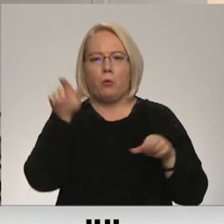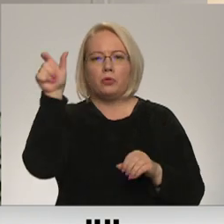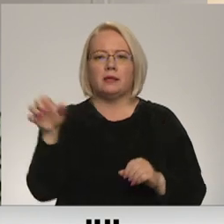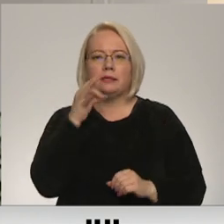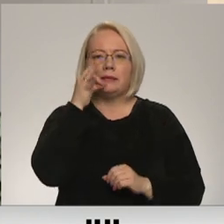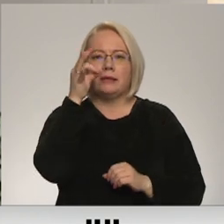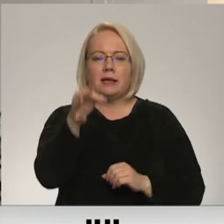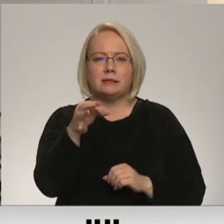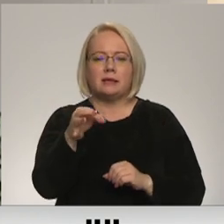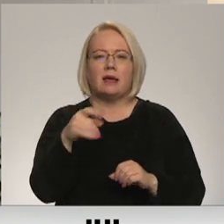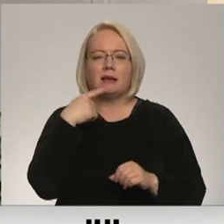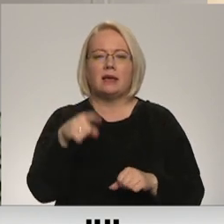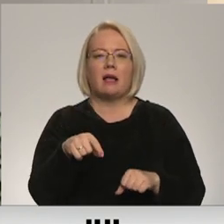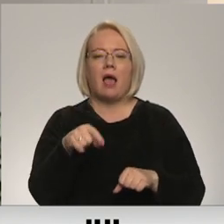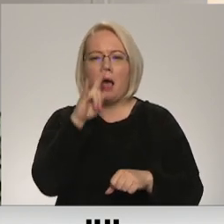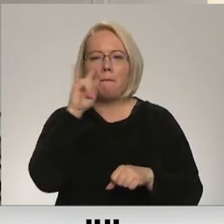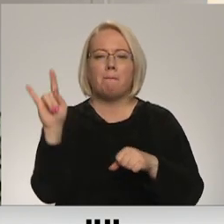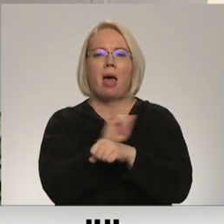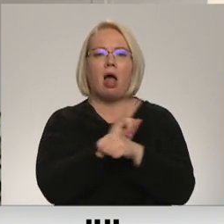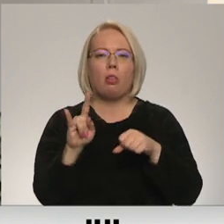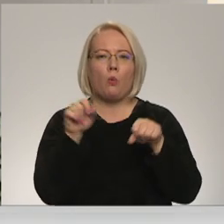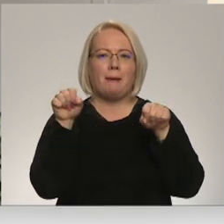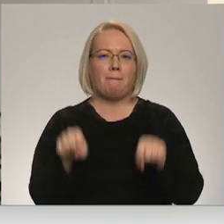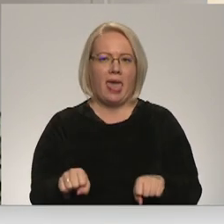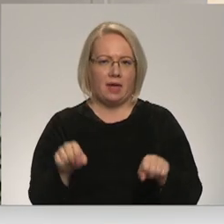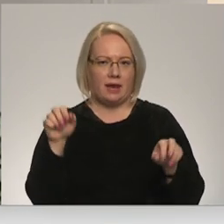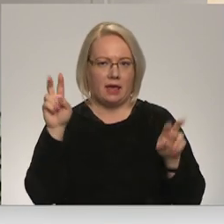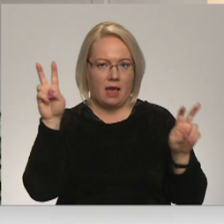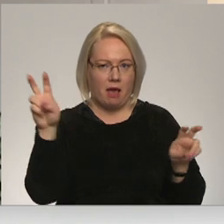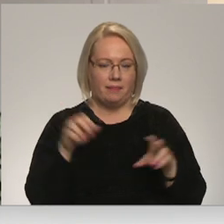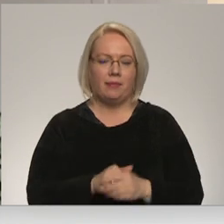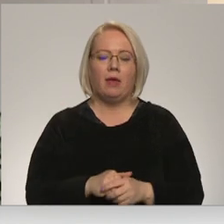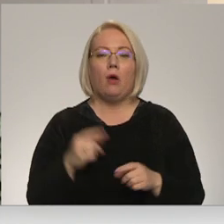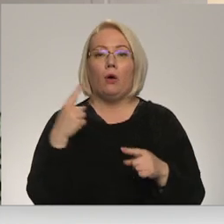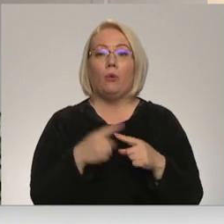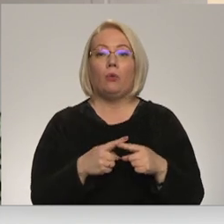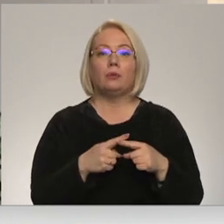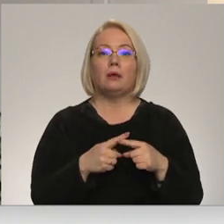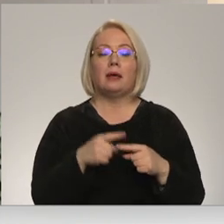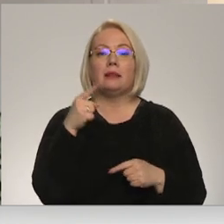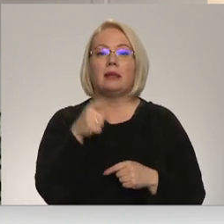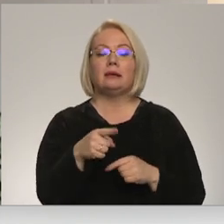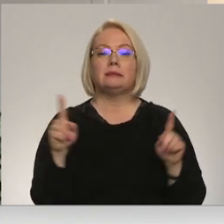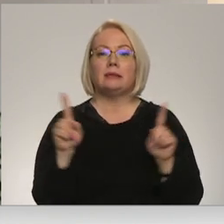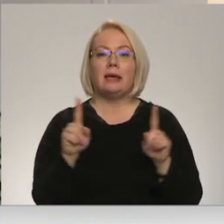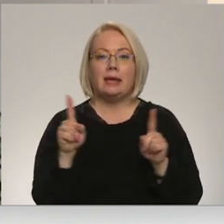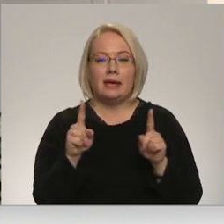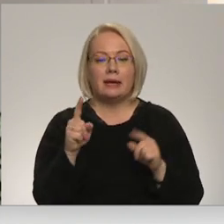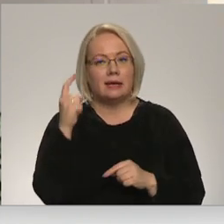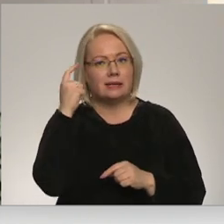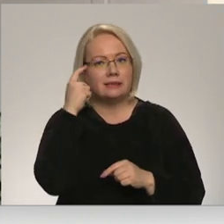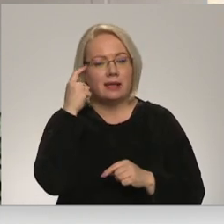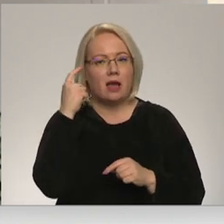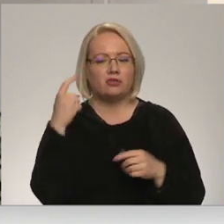imperijā lažā. jeb melu impērija. Tas ir kognitīvais